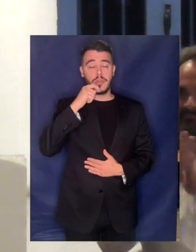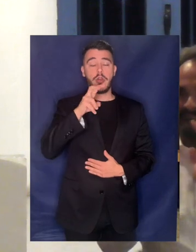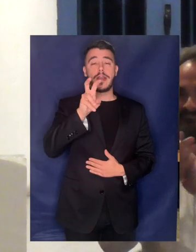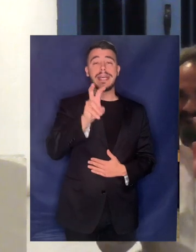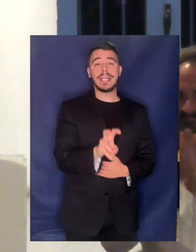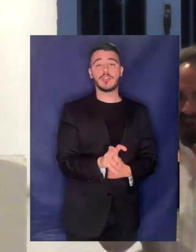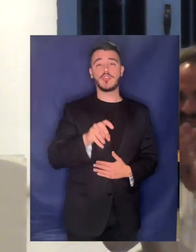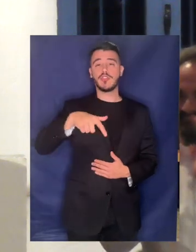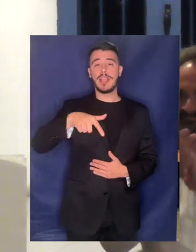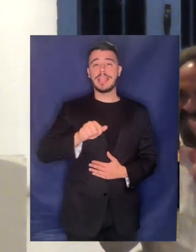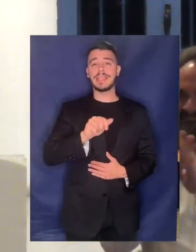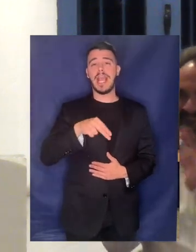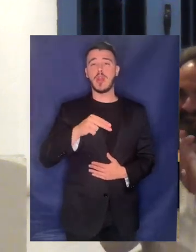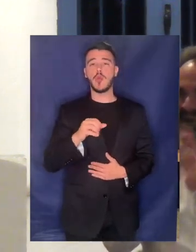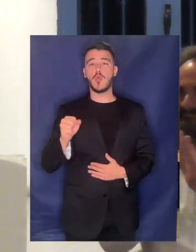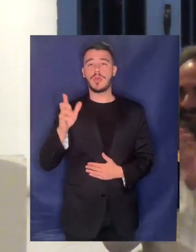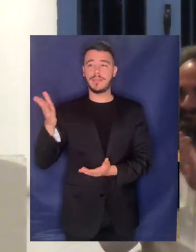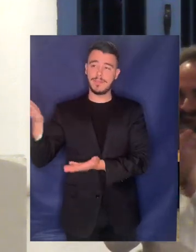μαζί μας κυρίες και κύριοι